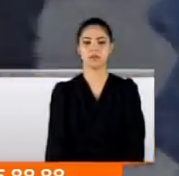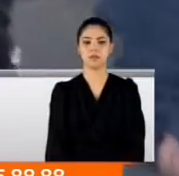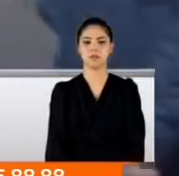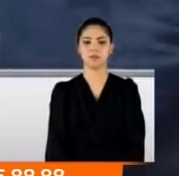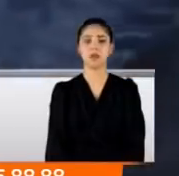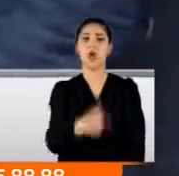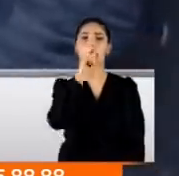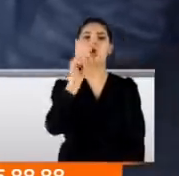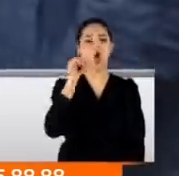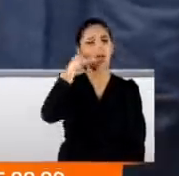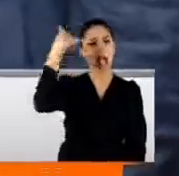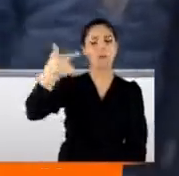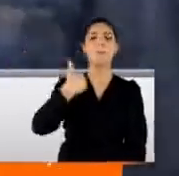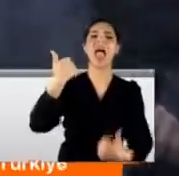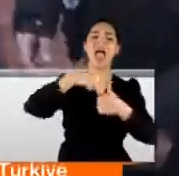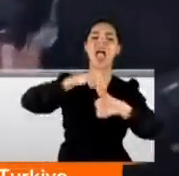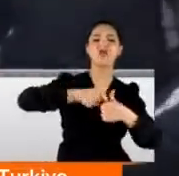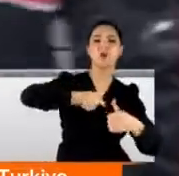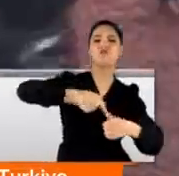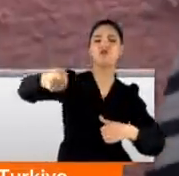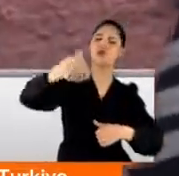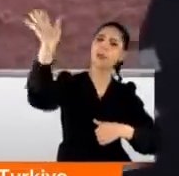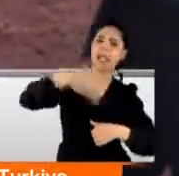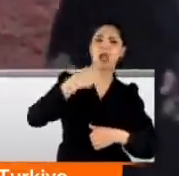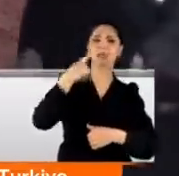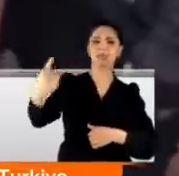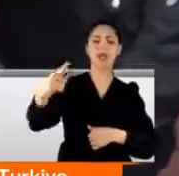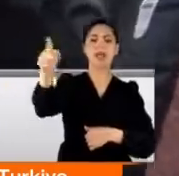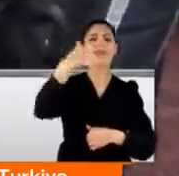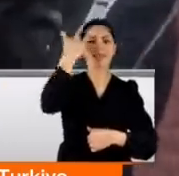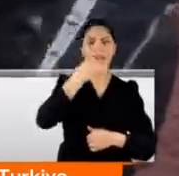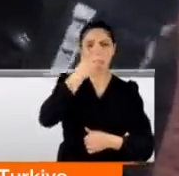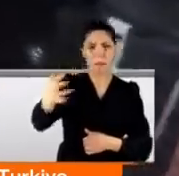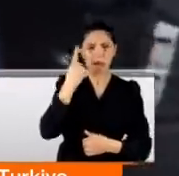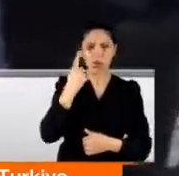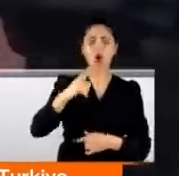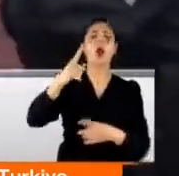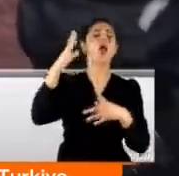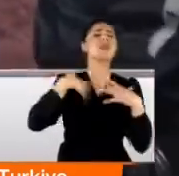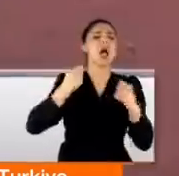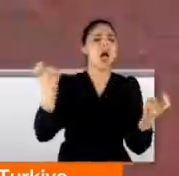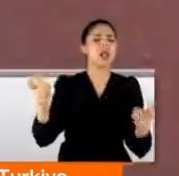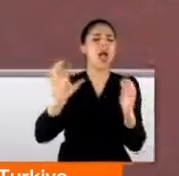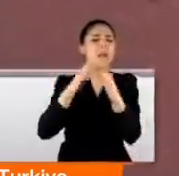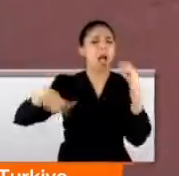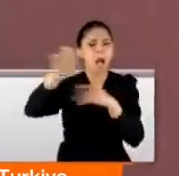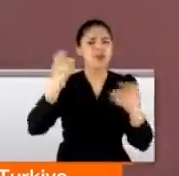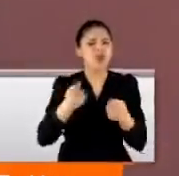112'yi aradı eşimi vurdum gelin dedi. İhbarıyla hem sağlık ekiplerini hem de polise alarma geçirdi.